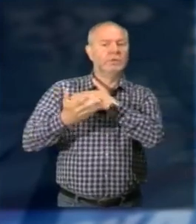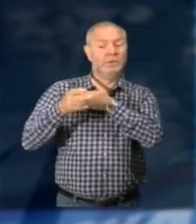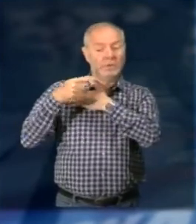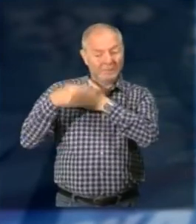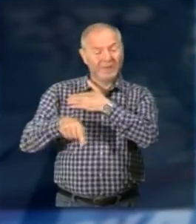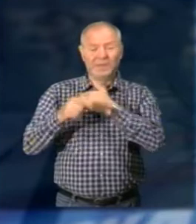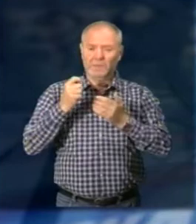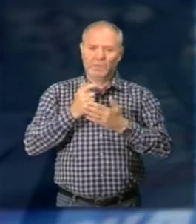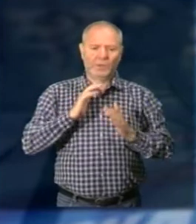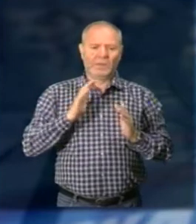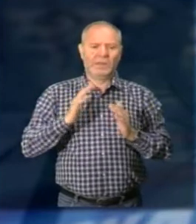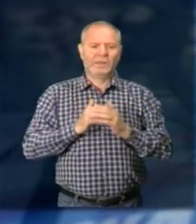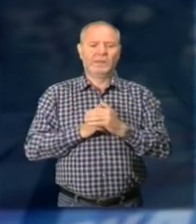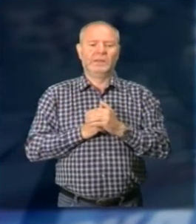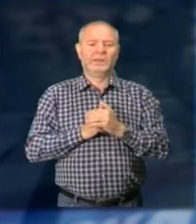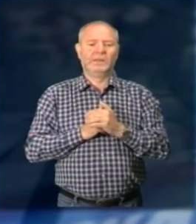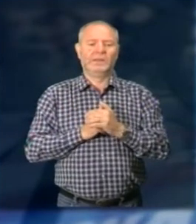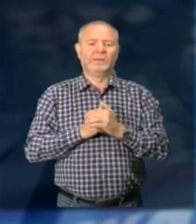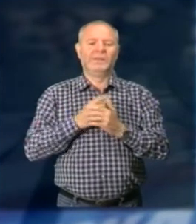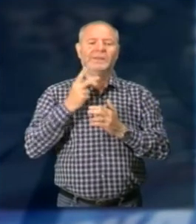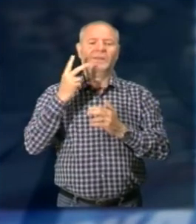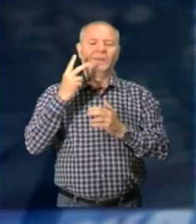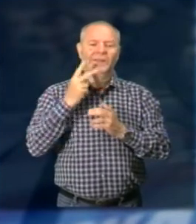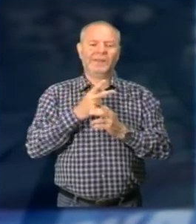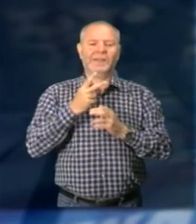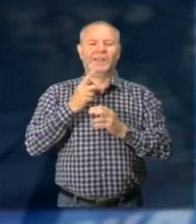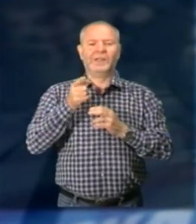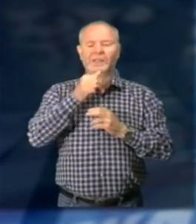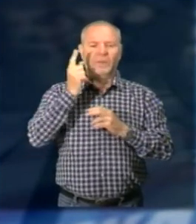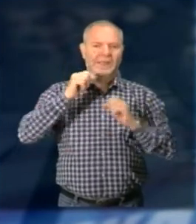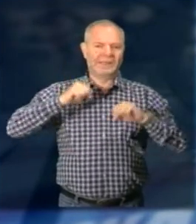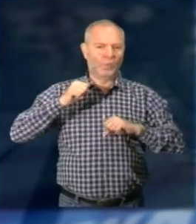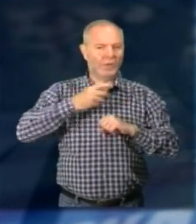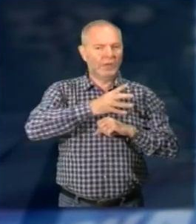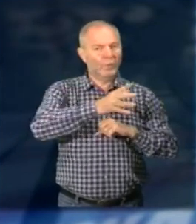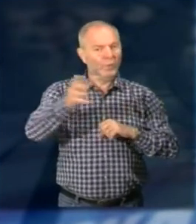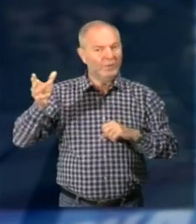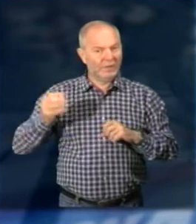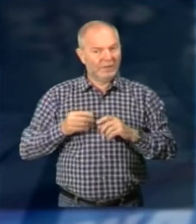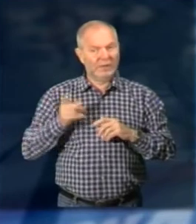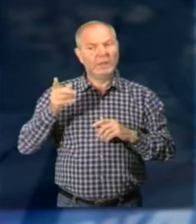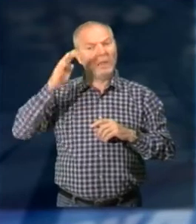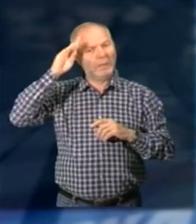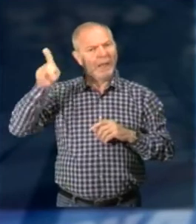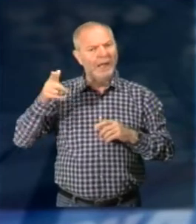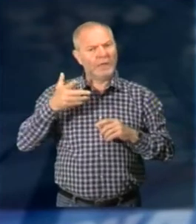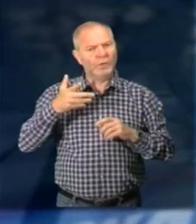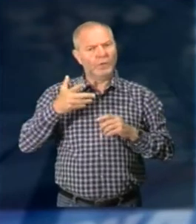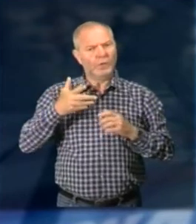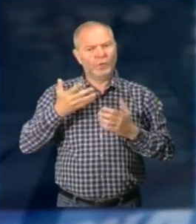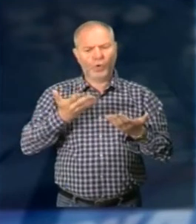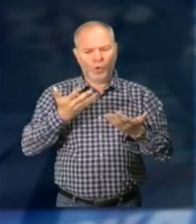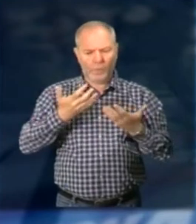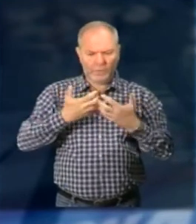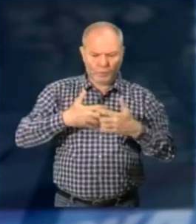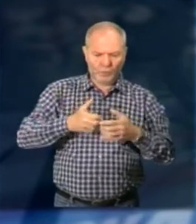importanti Perché è a presidio della salute di tutti I ragazzi hanno imparato a usare il defibrillatore Quindi portano con sé l